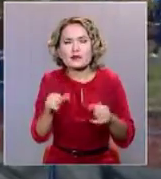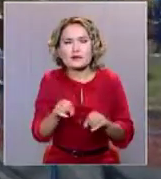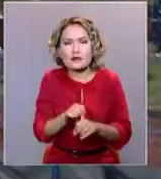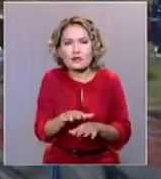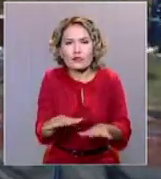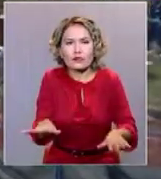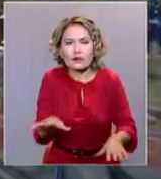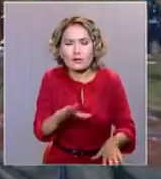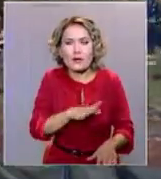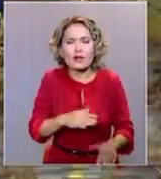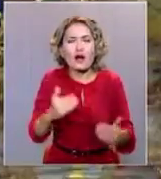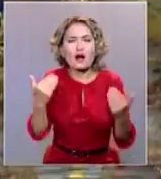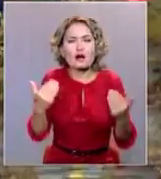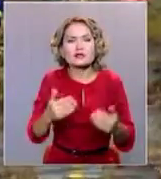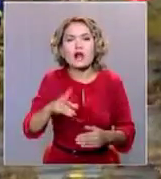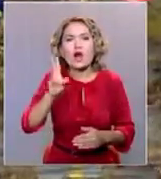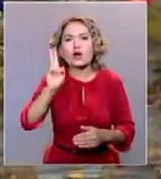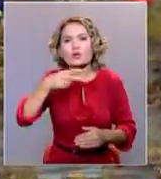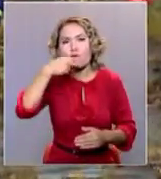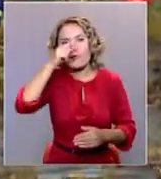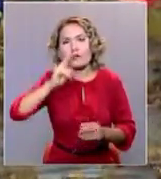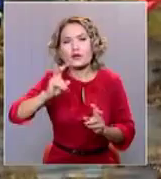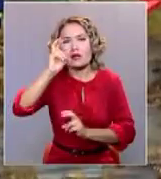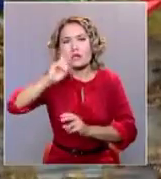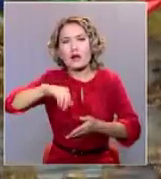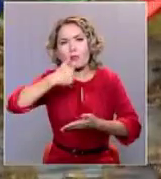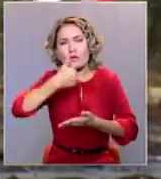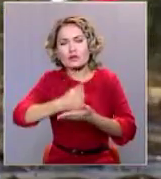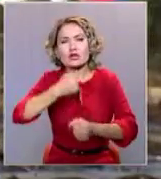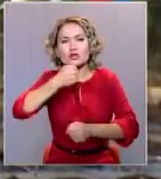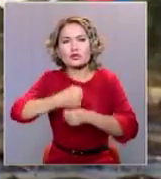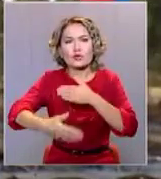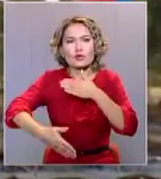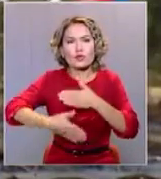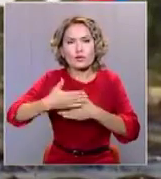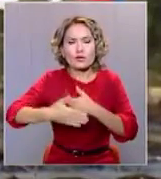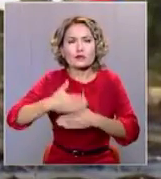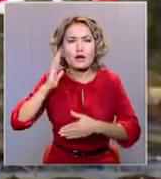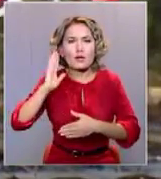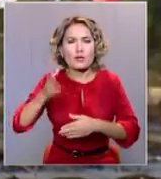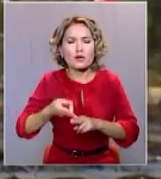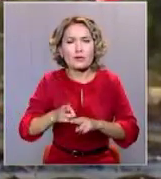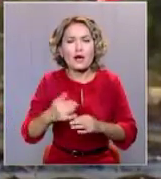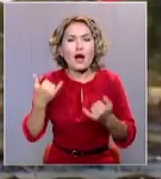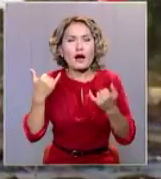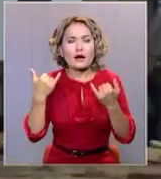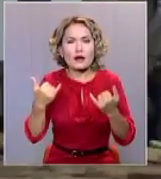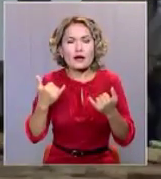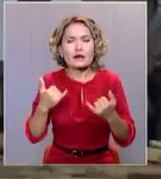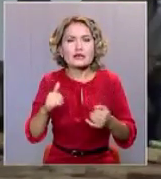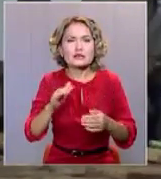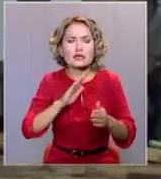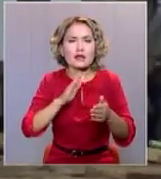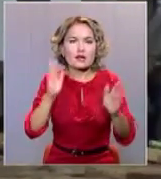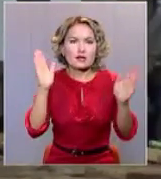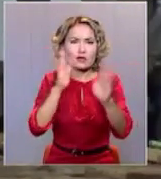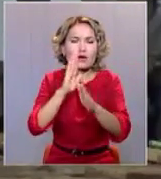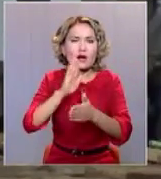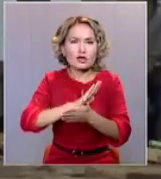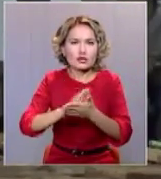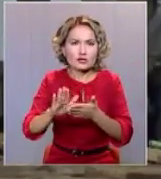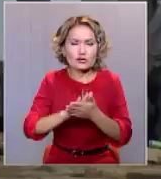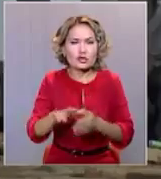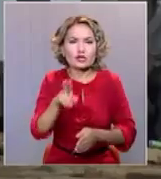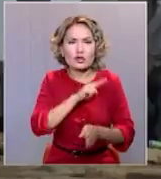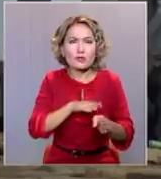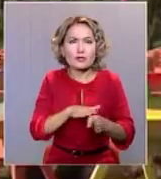нәтижесі бойынша қатан жаза тағайында бұтыра. Бүгінде оқылға орында төгілген қаралтынды жой жұмыстары жүріп жатыр. Себе естератқан аппаратқа